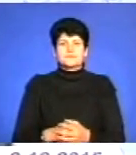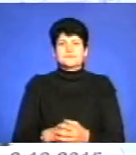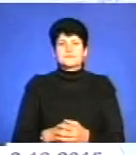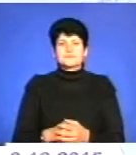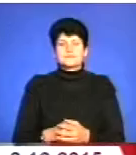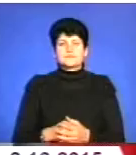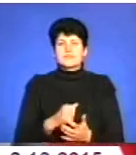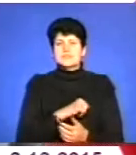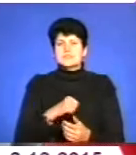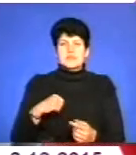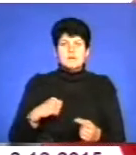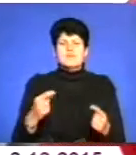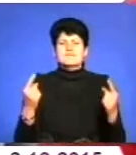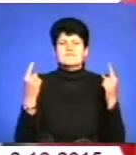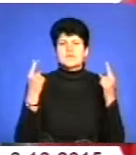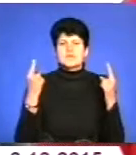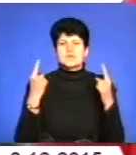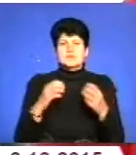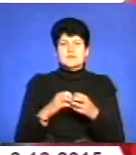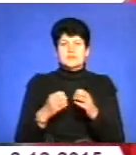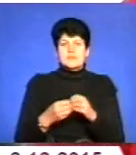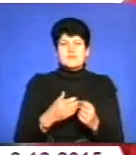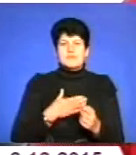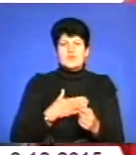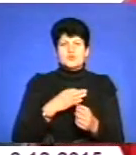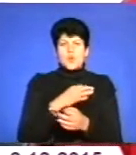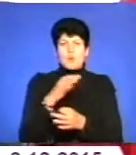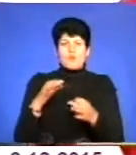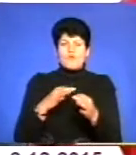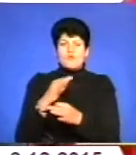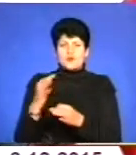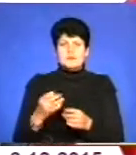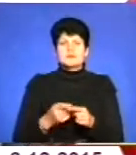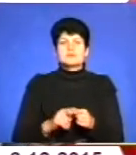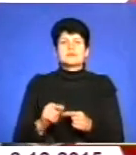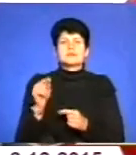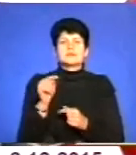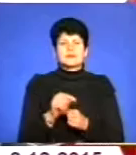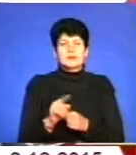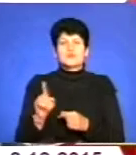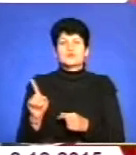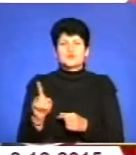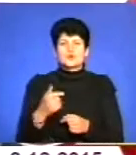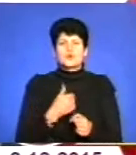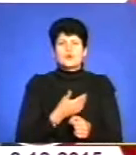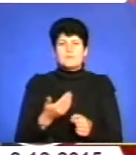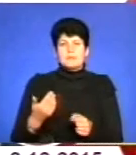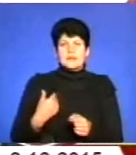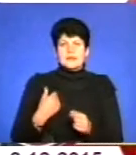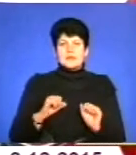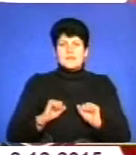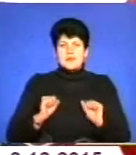Наша величезна проблема, от нашого буде обговорення, це те, що ми намагаємося,